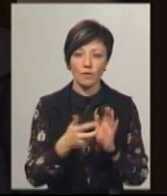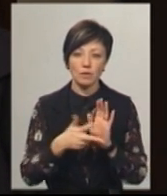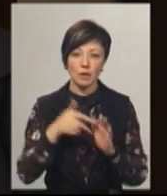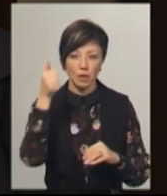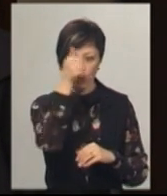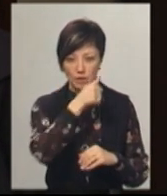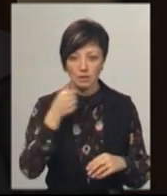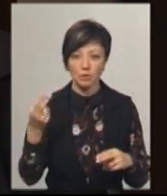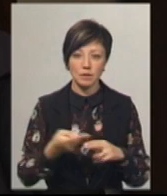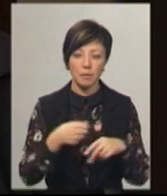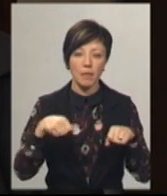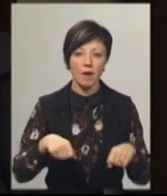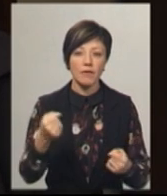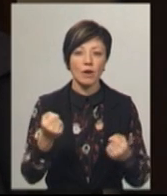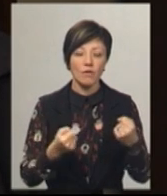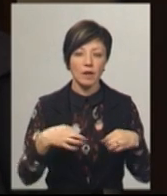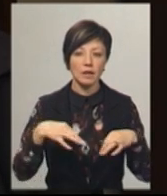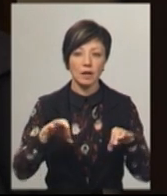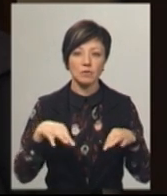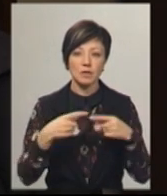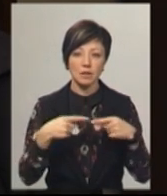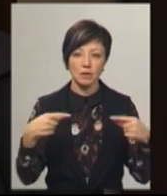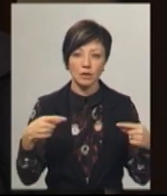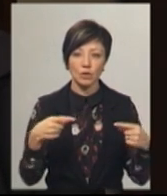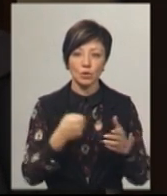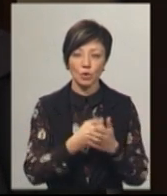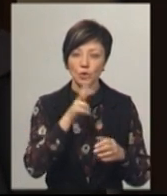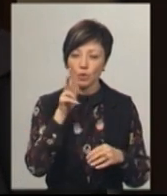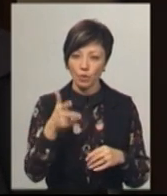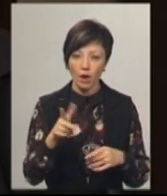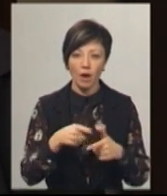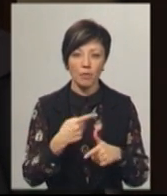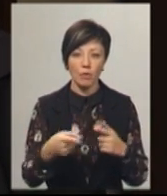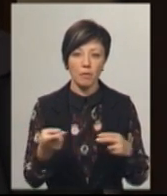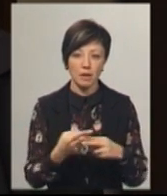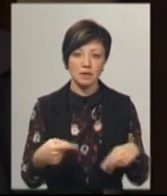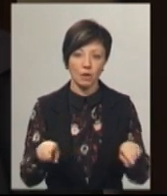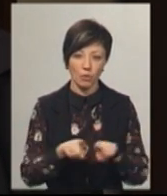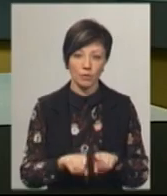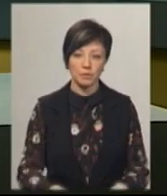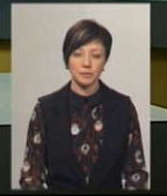років з позбавленням права керувати транспортними засобами на строк до 3 років або без такого.